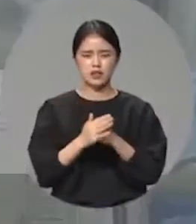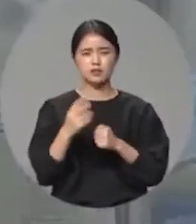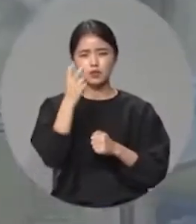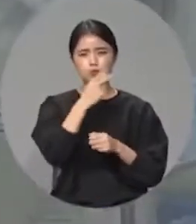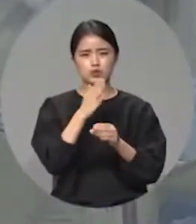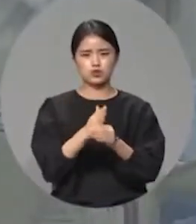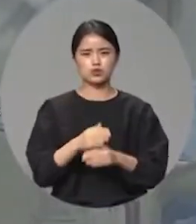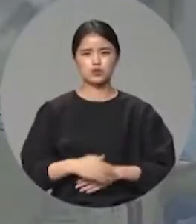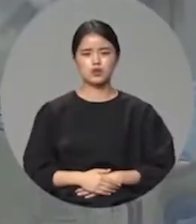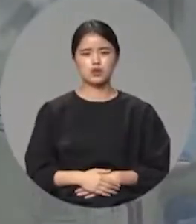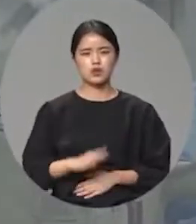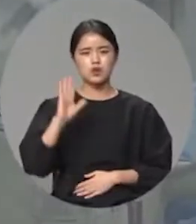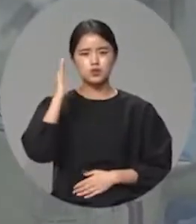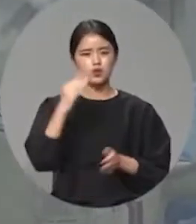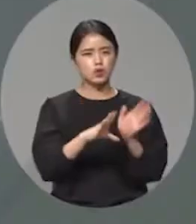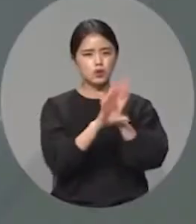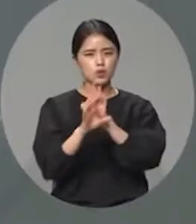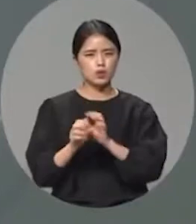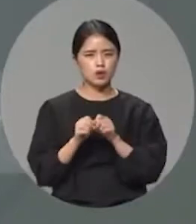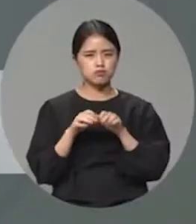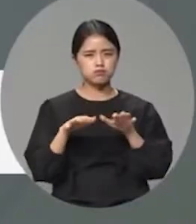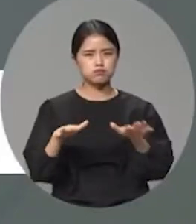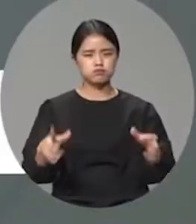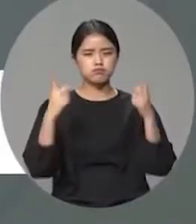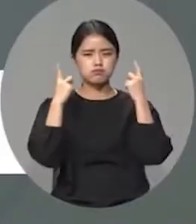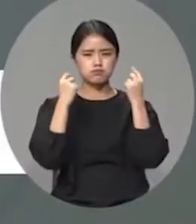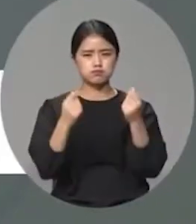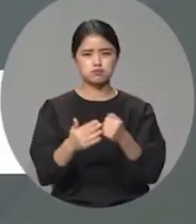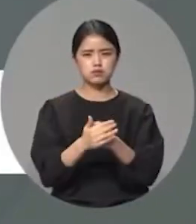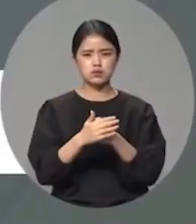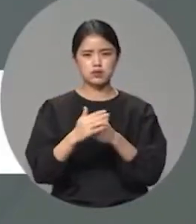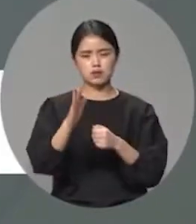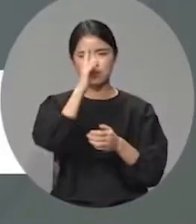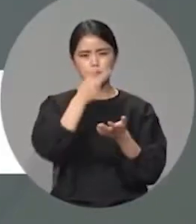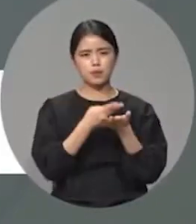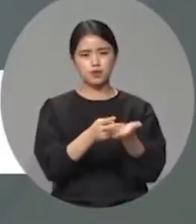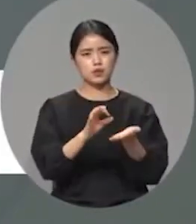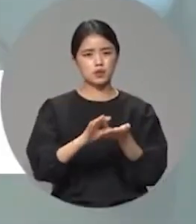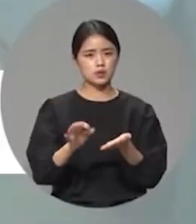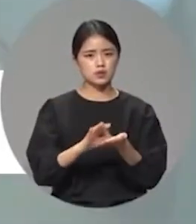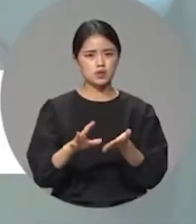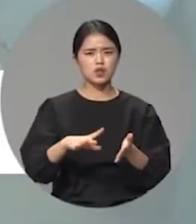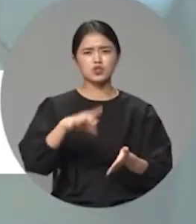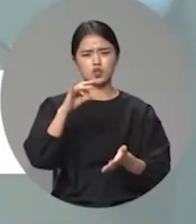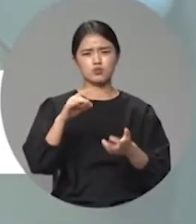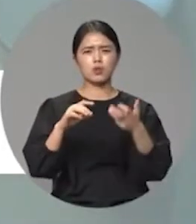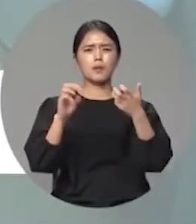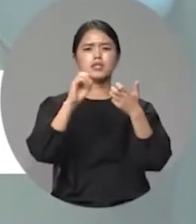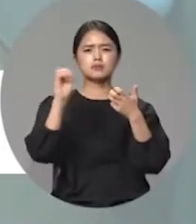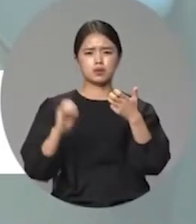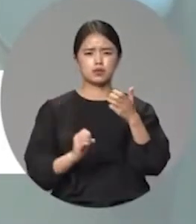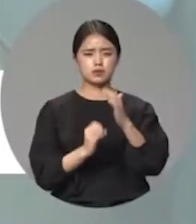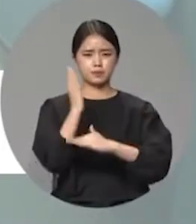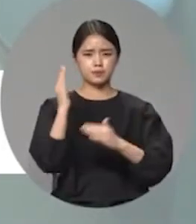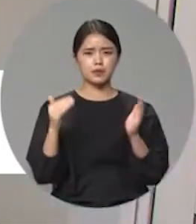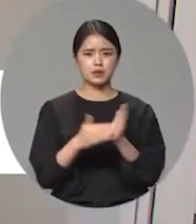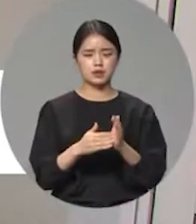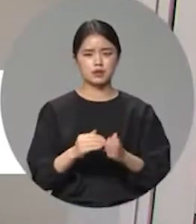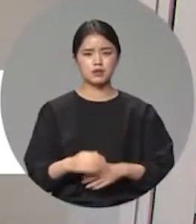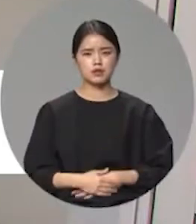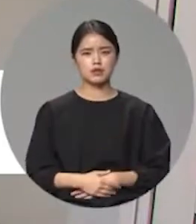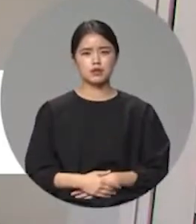최근 코로나19 확산세가 지속되면서 병상 가동률은 처음으로 80%를 넘어섰습니다.